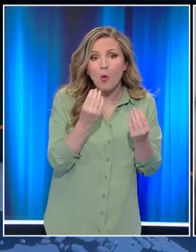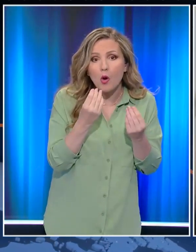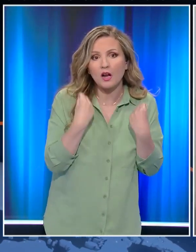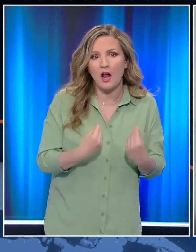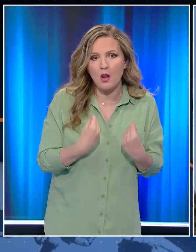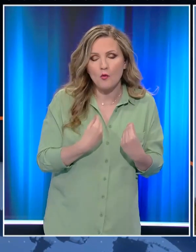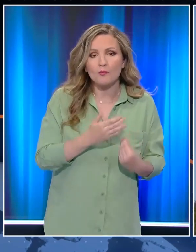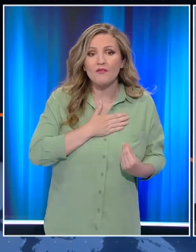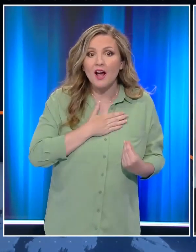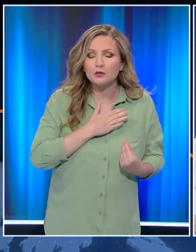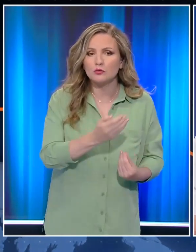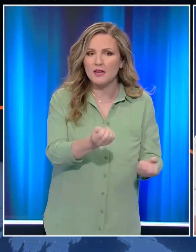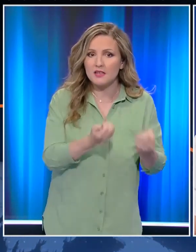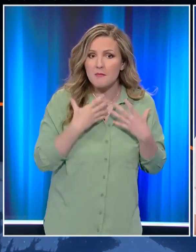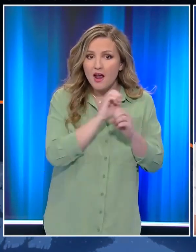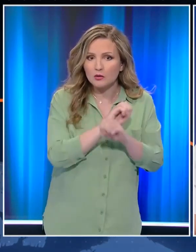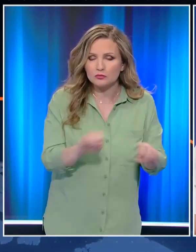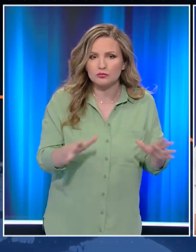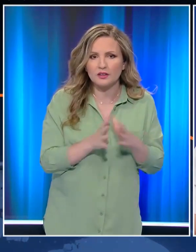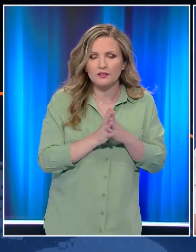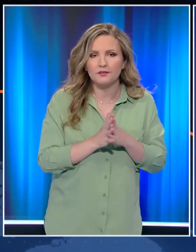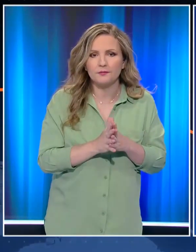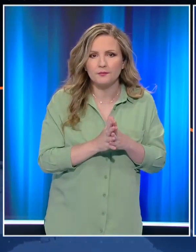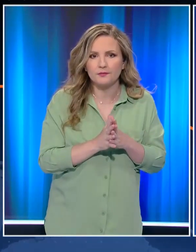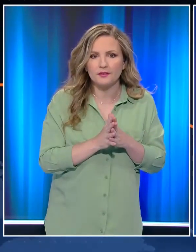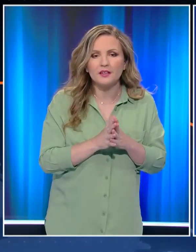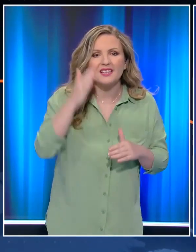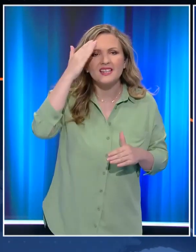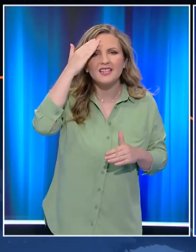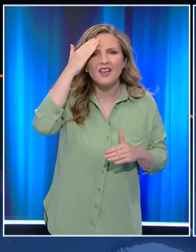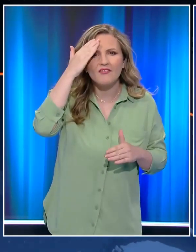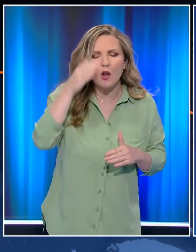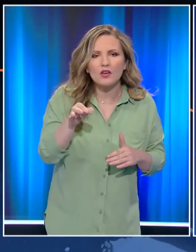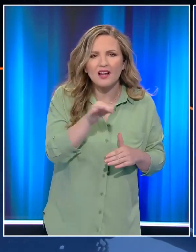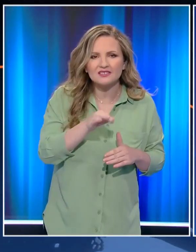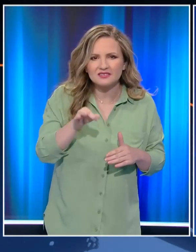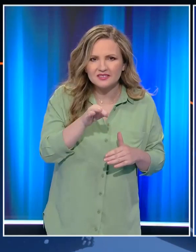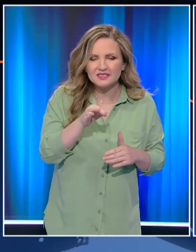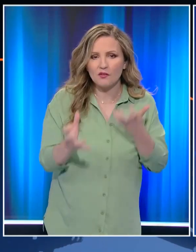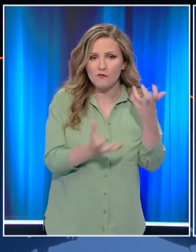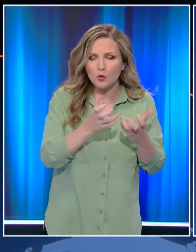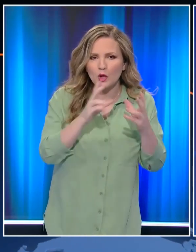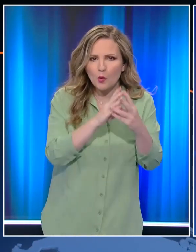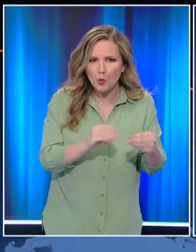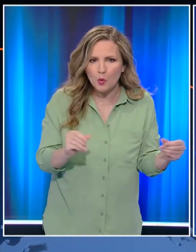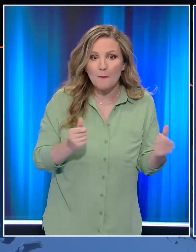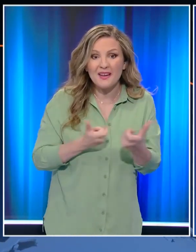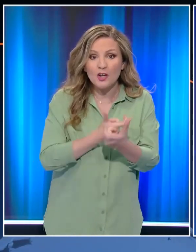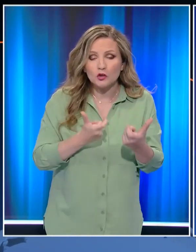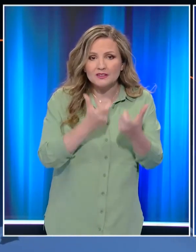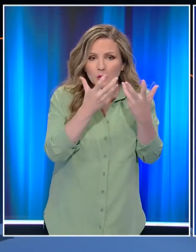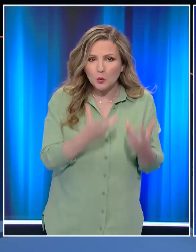υπόθεσης. Σε ευχαριστώ πολύ Γιάννη Ρίγο. Χωρίς ενεργό πυρηνομέτωπο η πυρκαγιά στην Κεφαλονιά με τις πυροσβεστικές δυνάμεις να